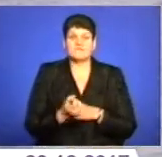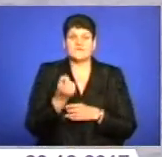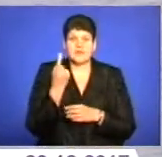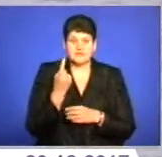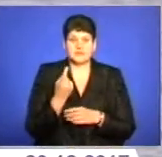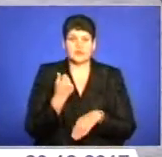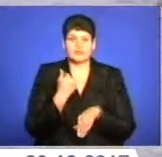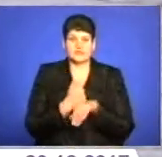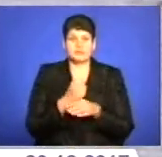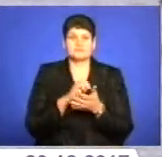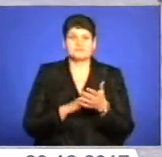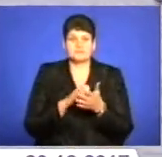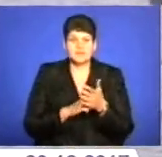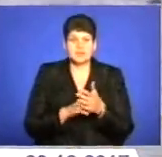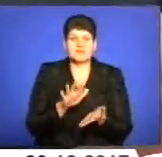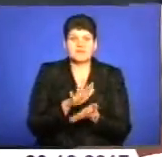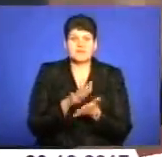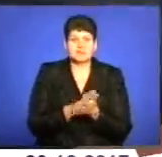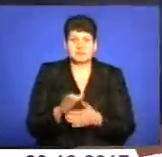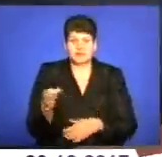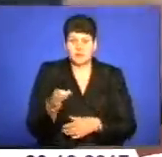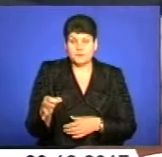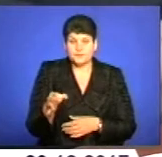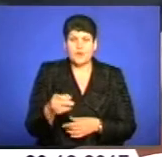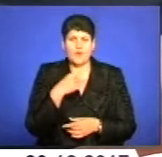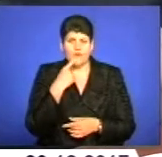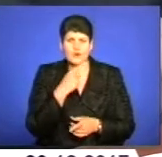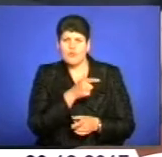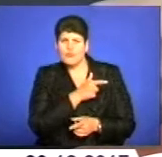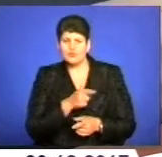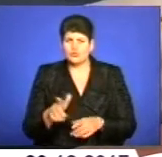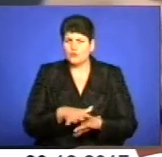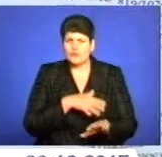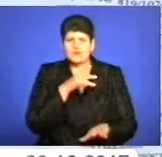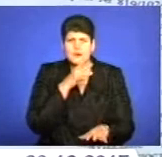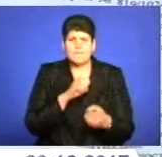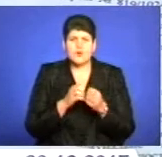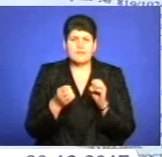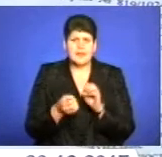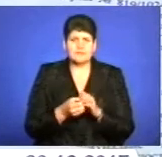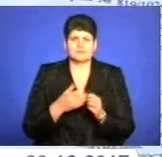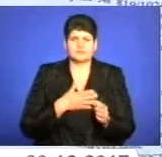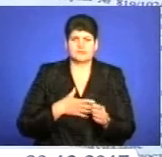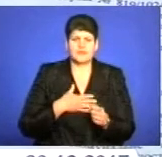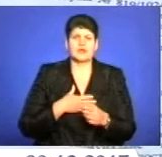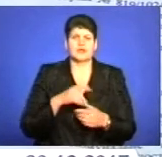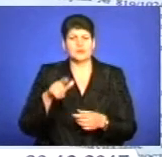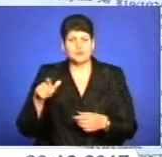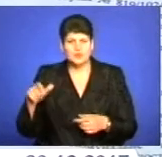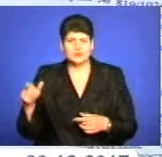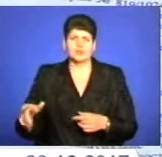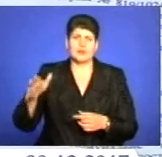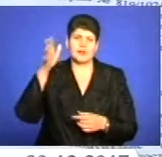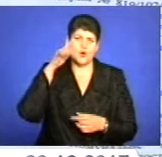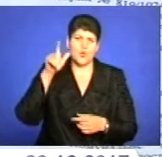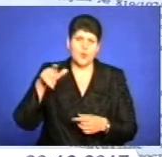джерела забруднення Тернопільського ставу. Кажуть, упродовж тривалого часу проблемою переймалися і громадськість, і науковці,